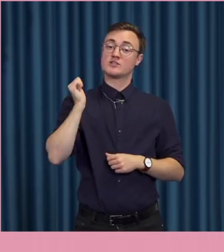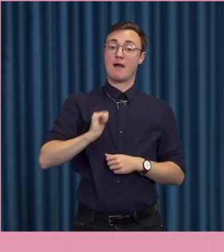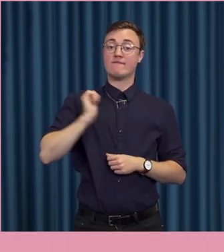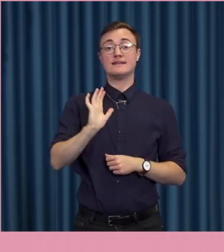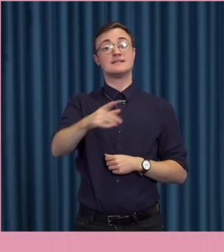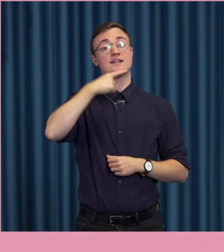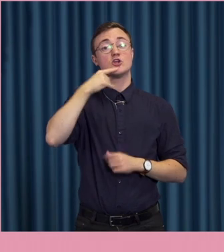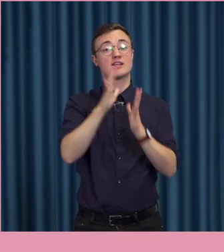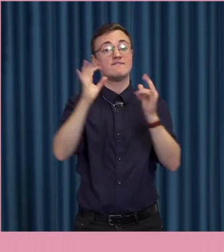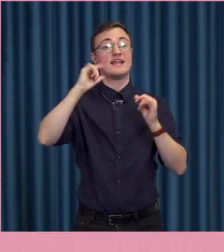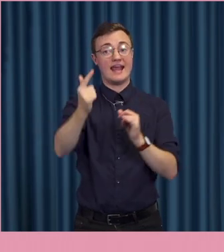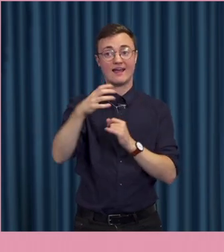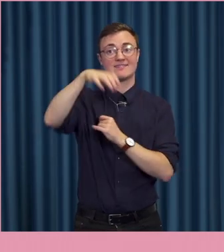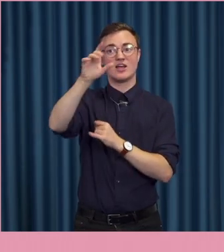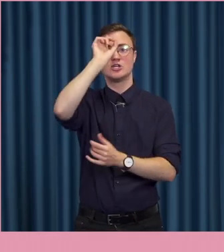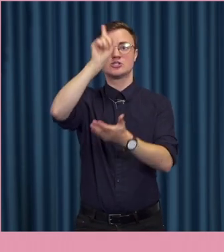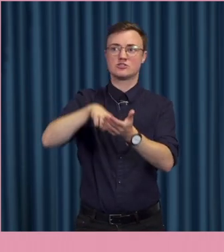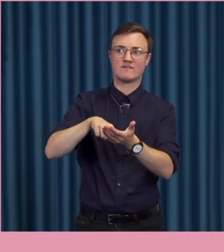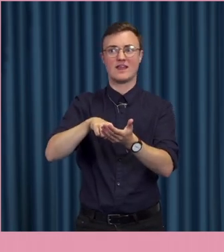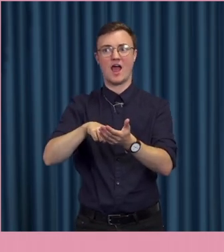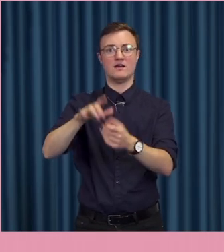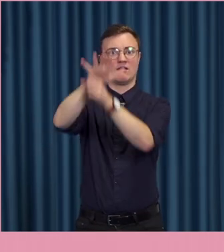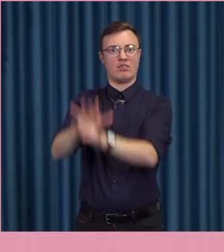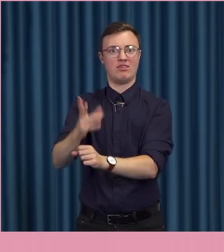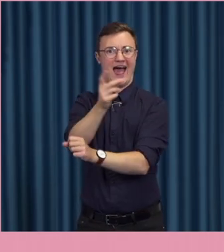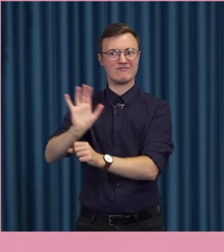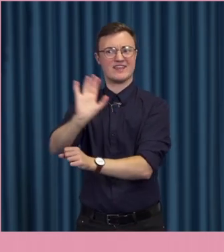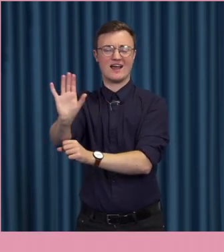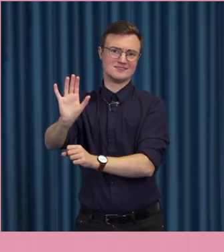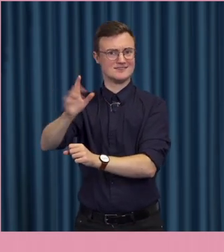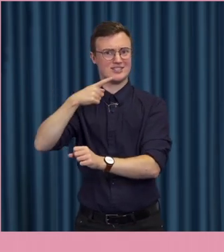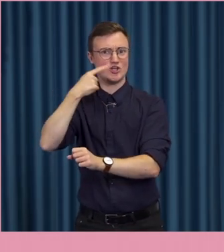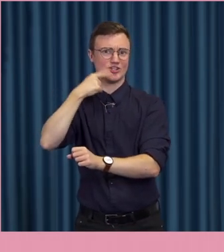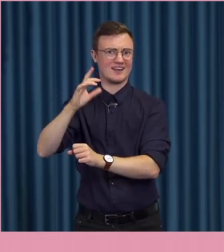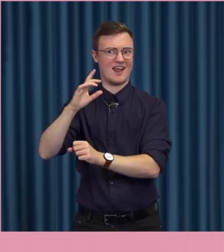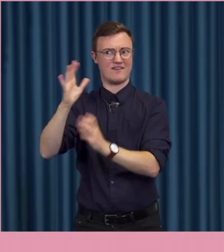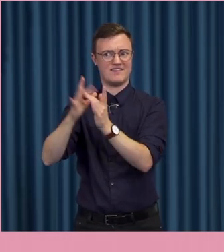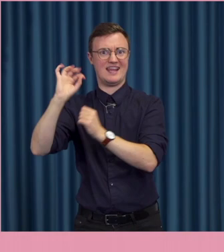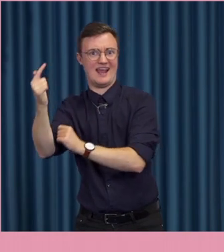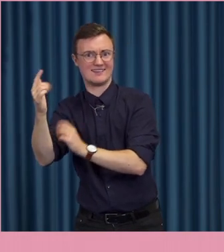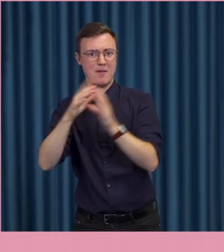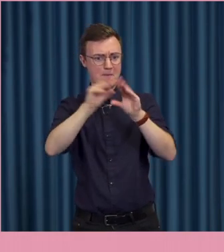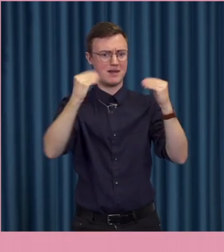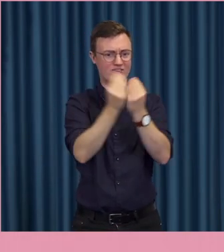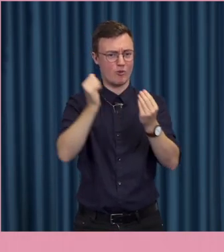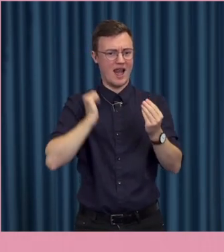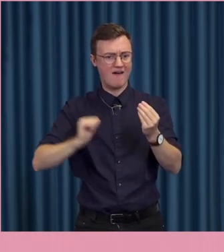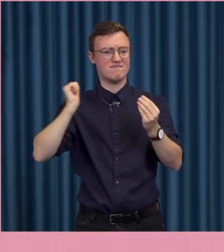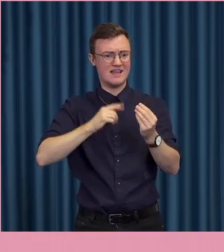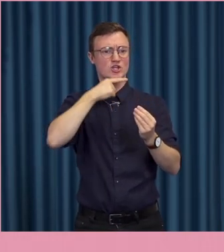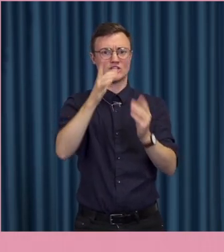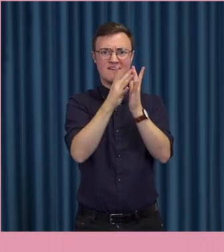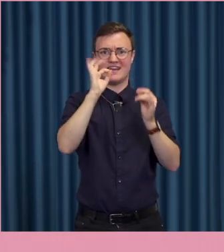yttrandefrihet till att skrämma bort andra från att använda sin yttrandefrihet. På en plattform som användes av yttrandefriheten som en kommersiell idé.